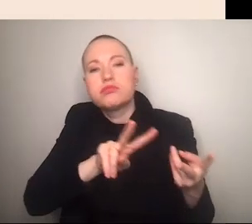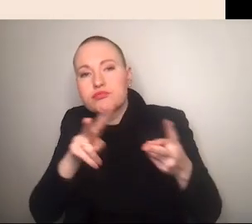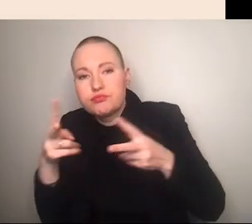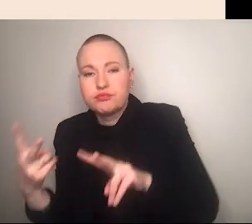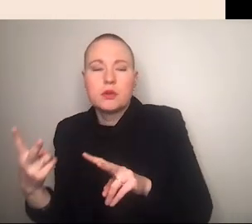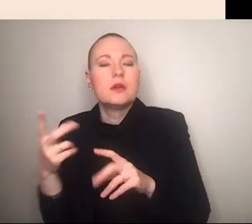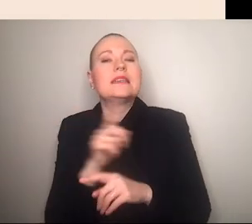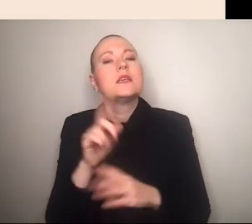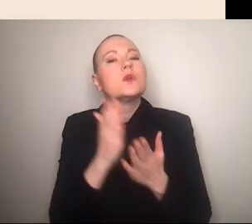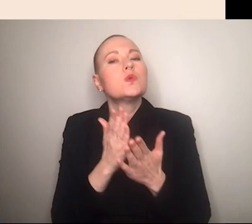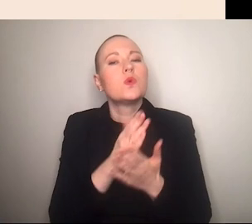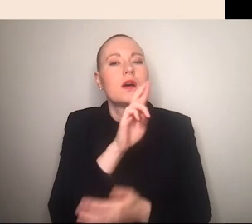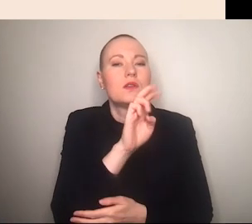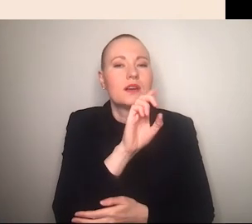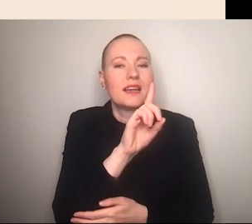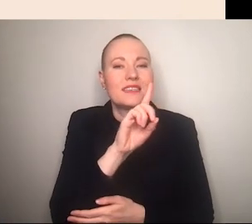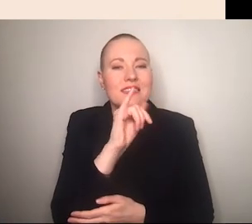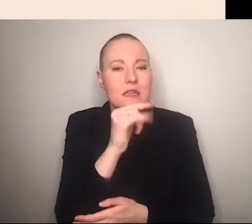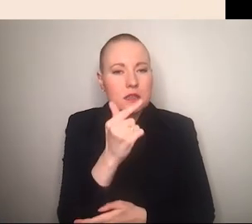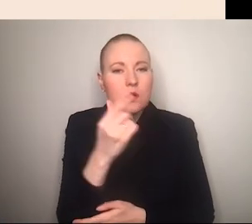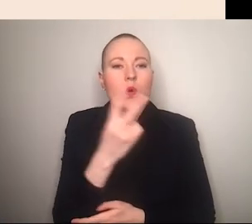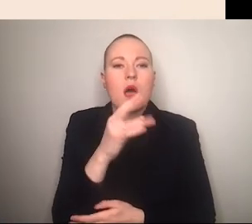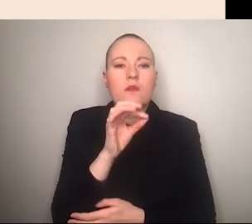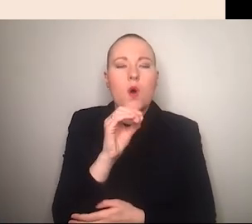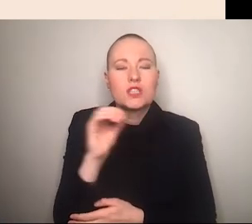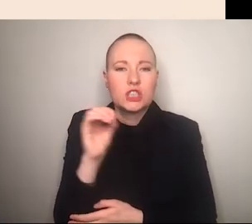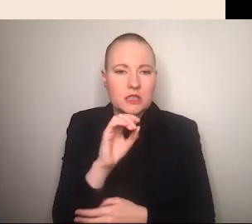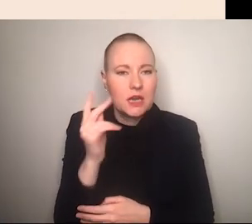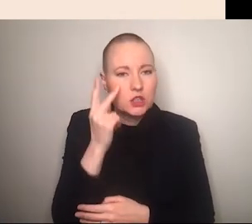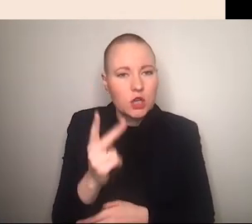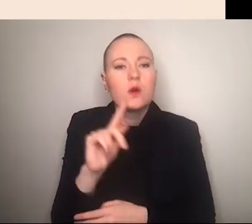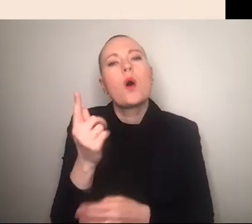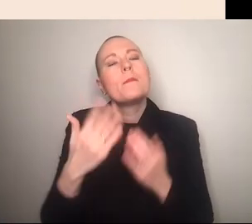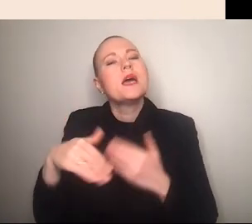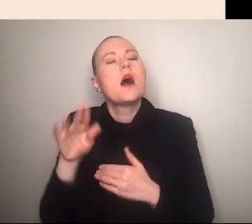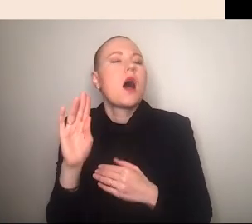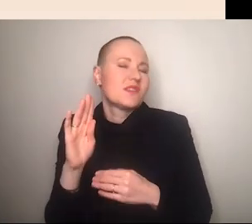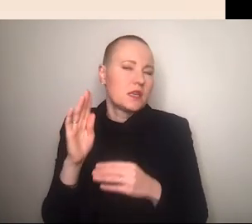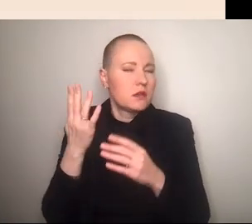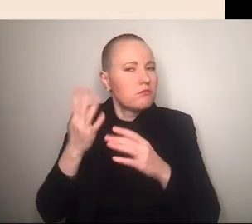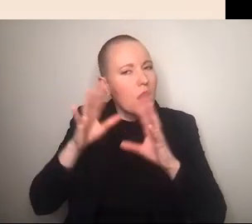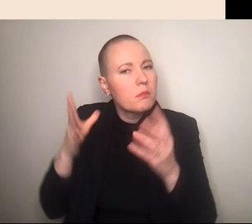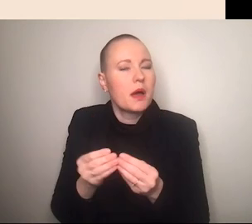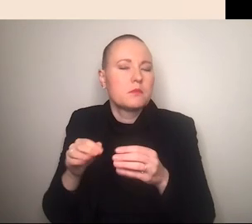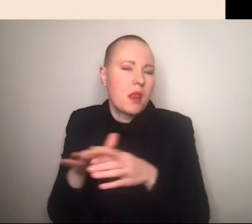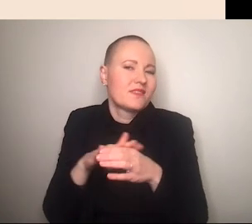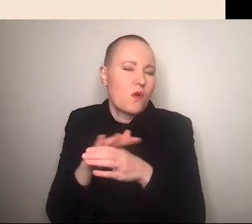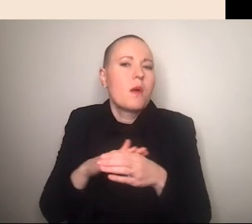nicht nur plattformen wie reddit oder fortune anzugucken sondern auch immer mehr mainstream plattformen in den blick zu nehmen wie beispielsweise